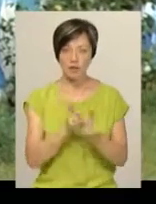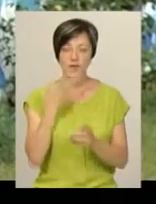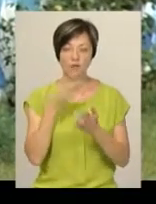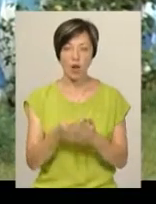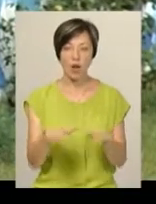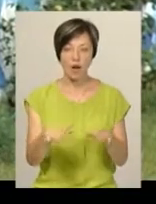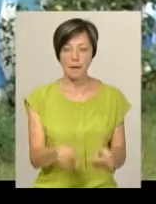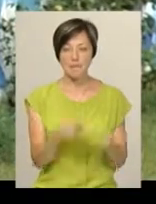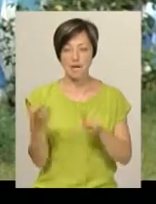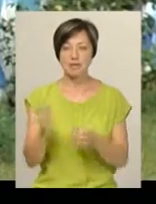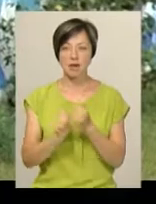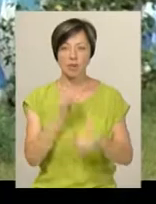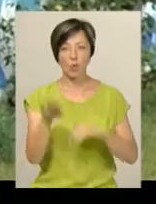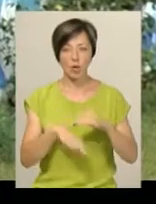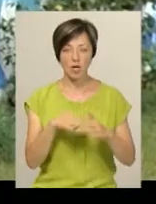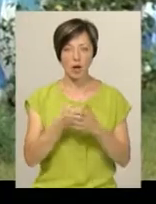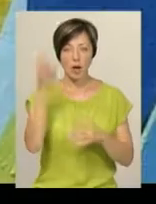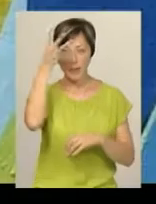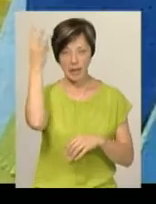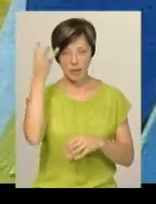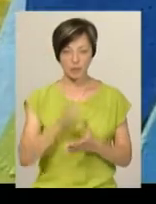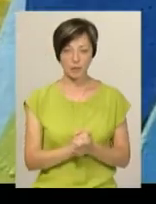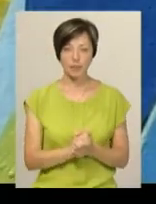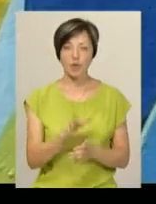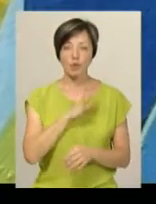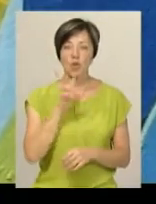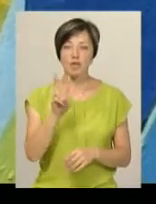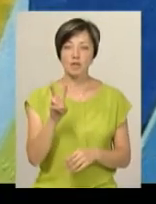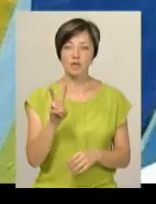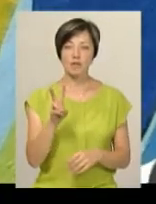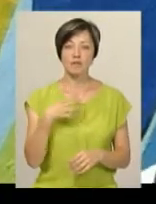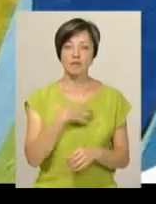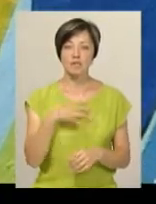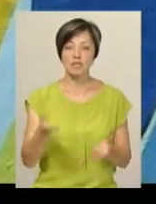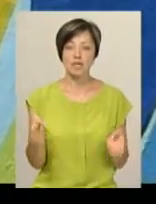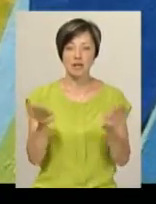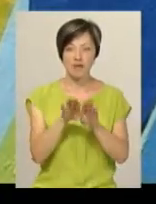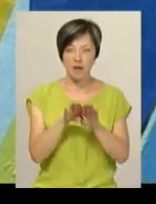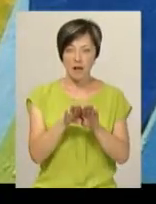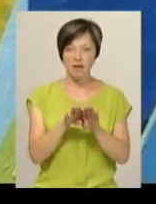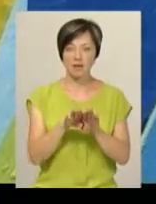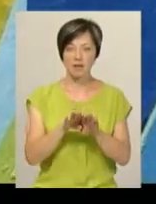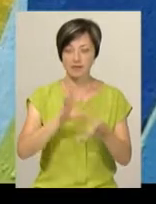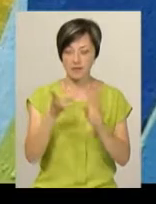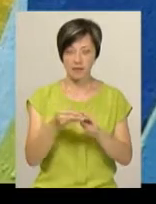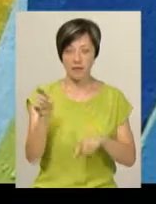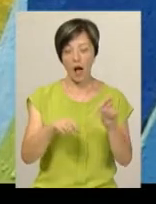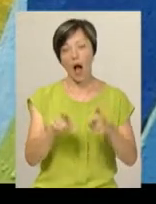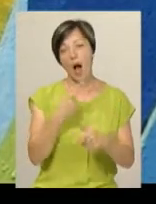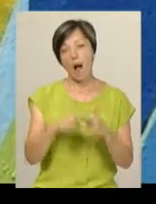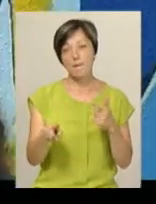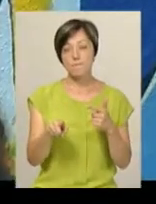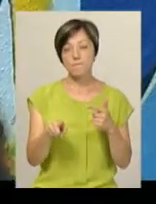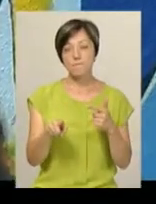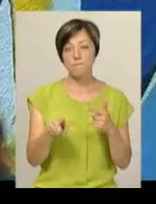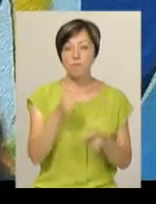локацію, переїхав з Кам'янця-Подільського до Хмельницького. Було дві можливості – закривати фестиваль взагалі, якому вісім років, або спробувати його